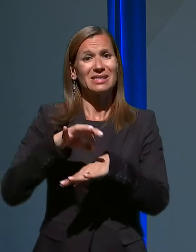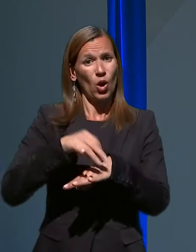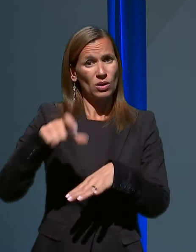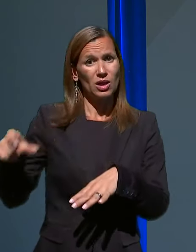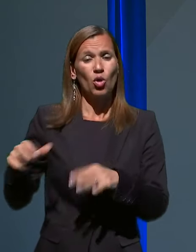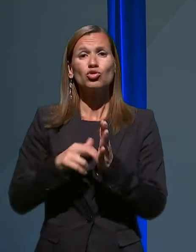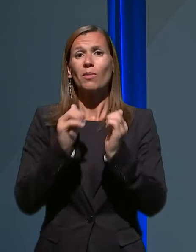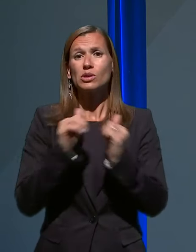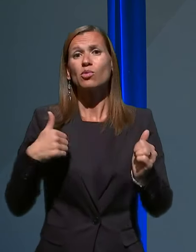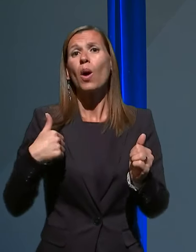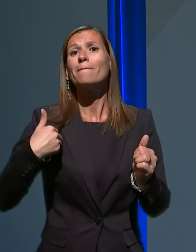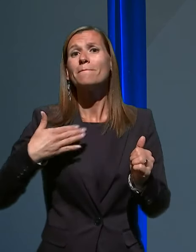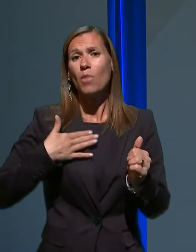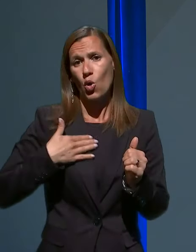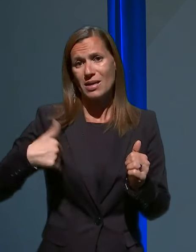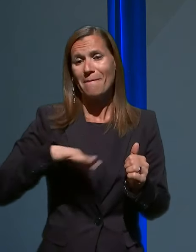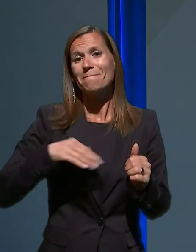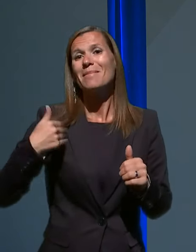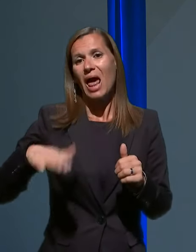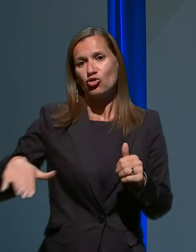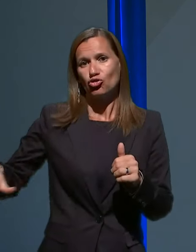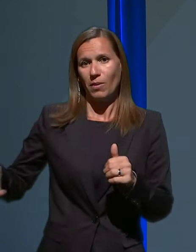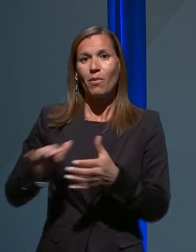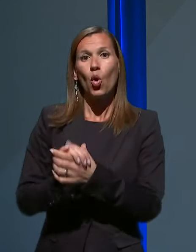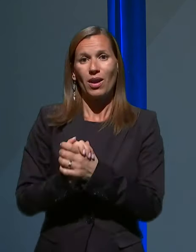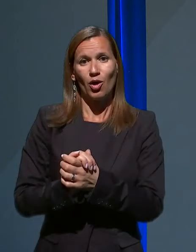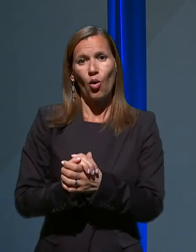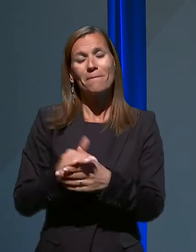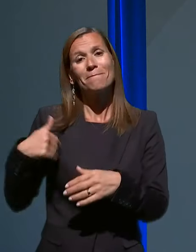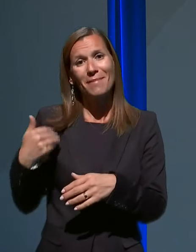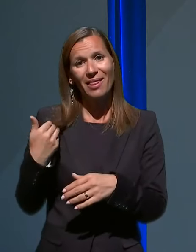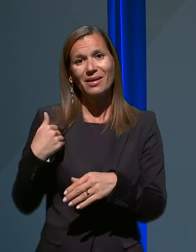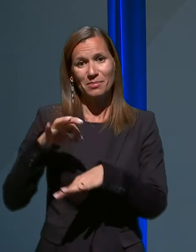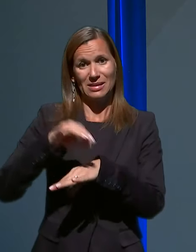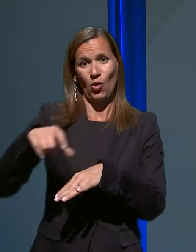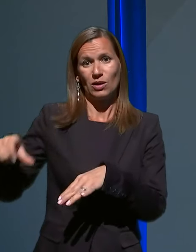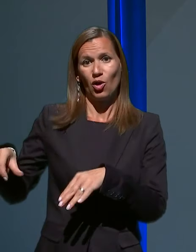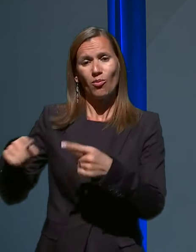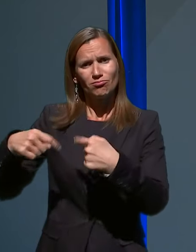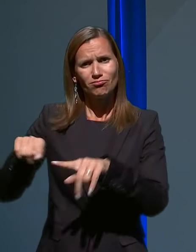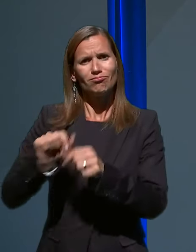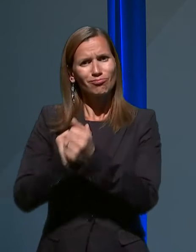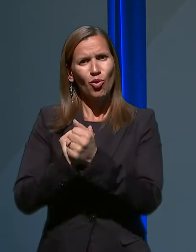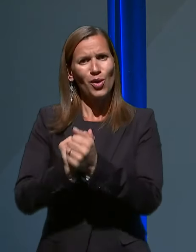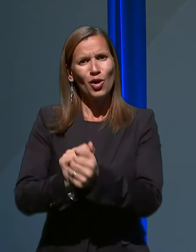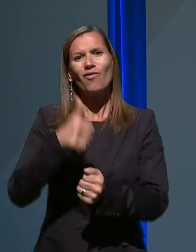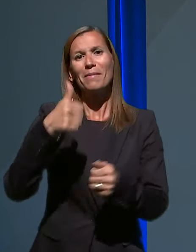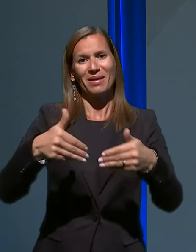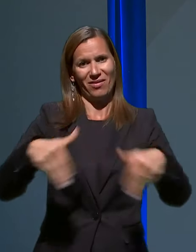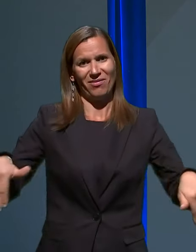mojim mlajšim kolegom, mladim zdravnikom, ki ostajajo v prvih bojnih linijah,